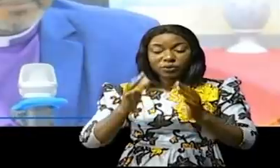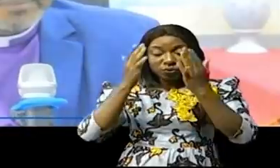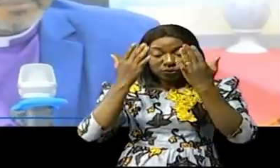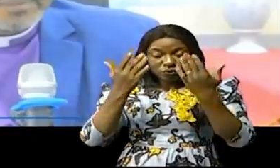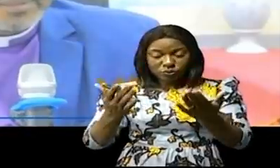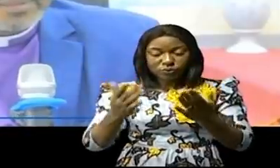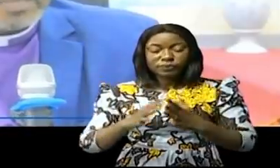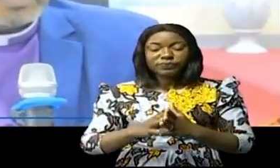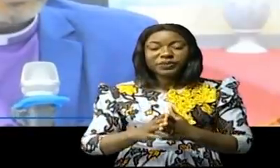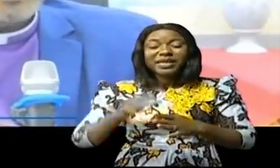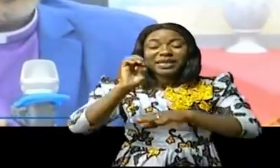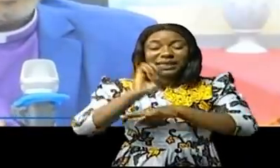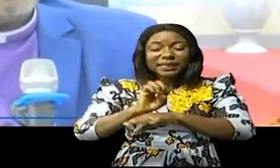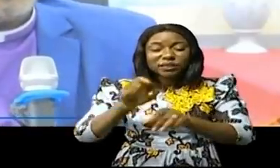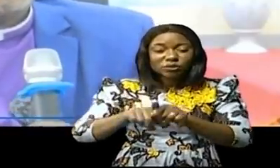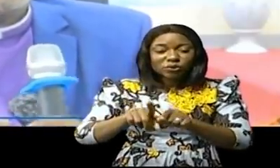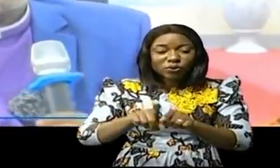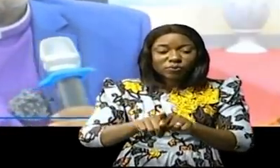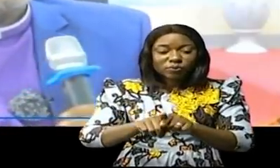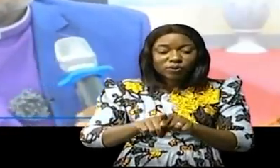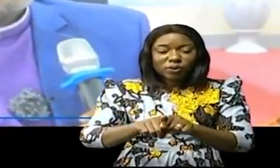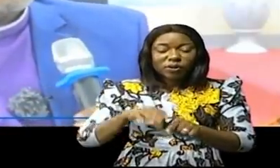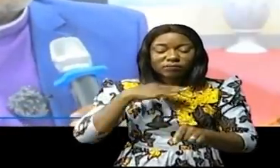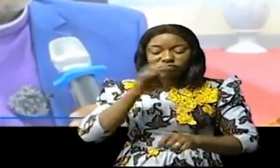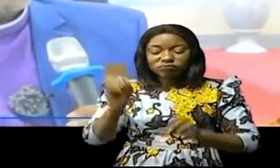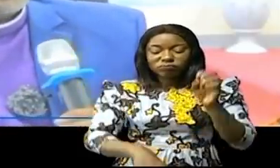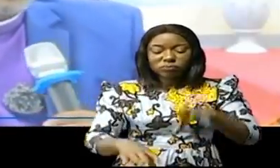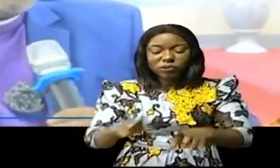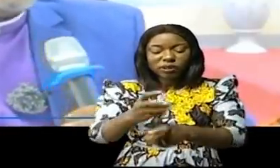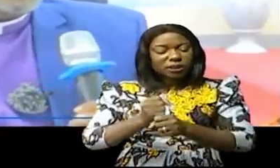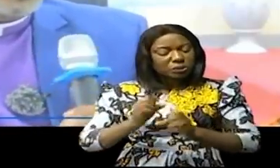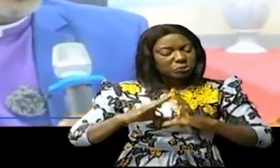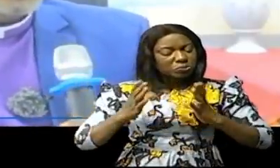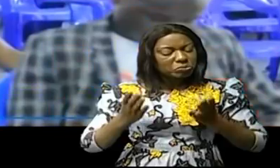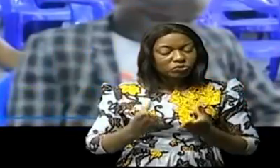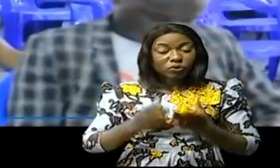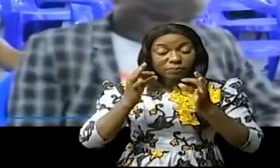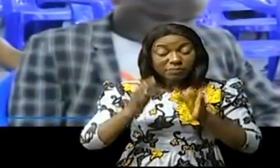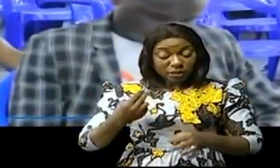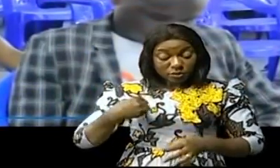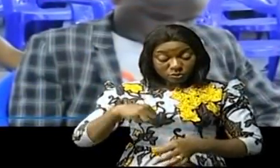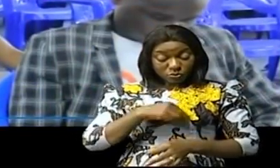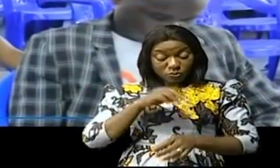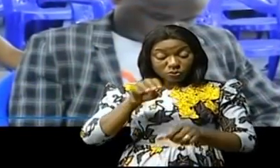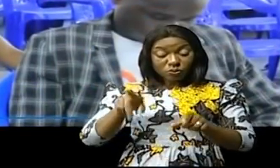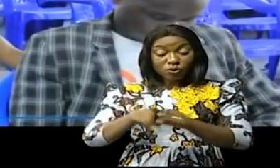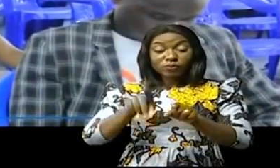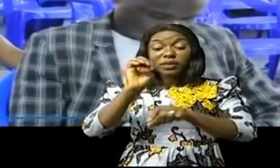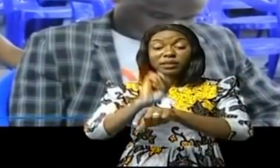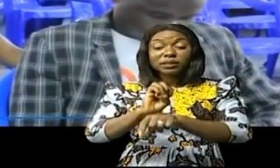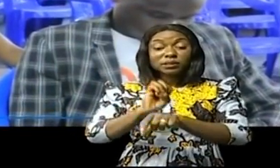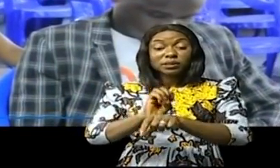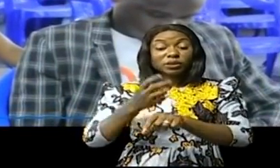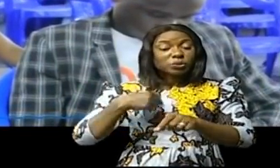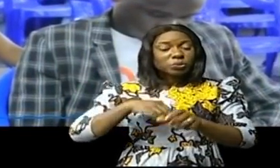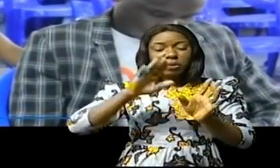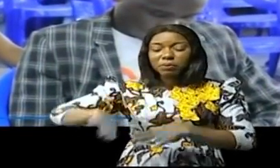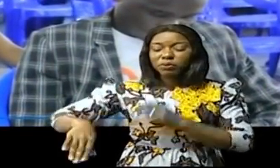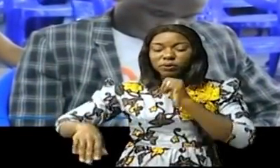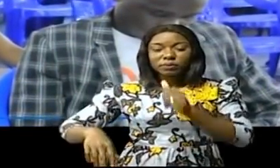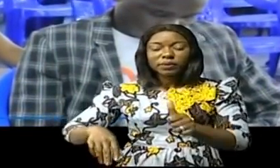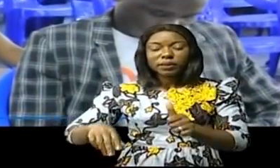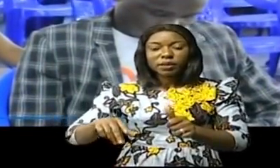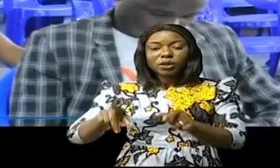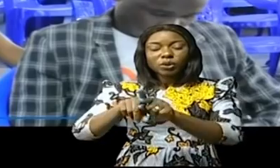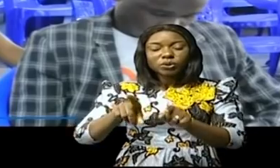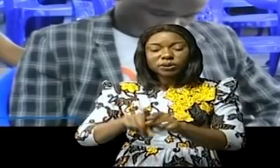L'Église est comme une poubelle. Une poubelle reçoit tout. Mais nous, comme Église, nous ne la serons pas et